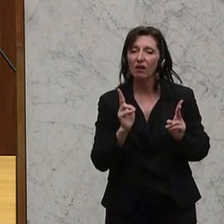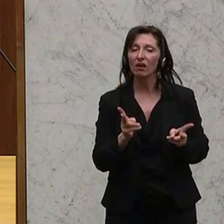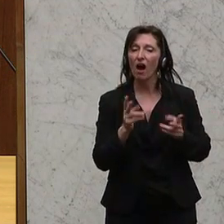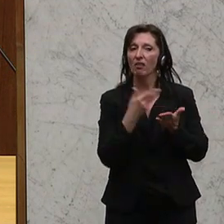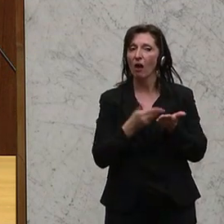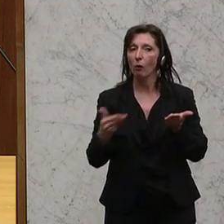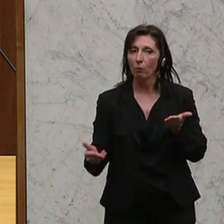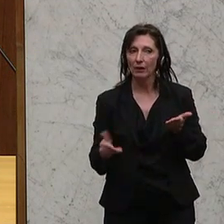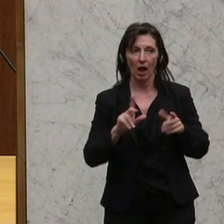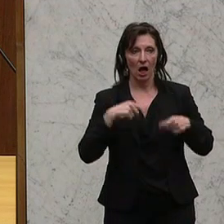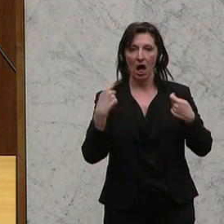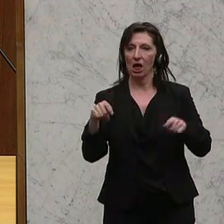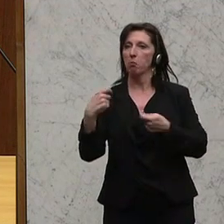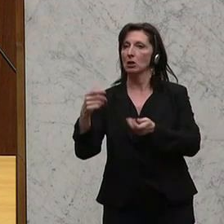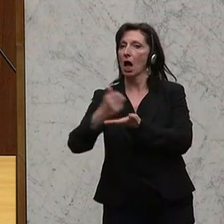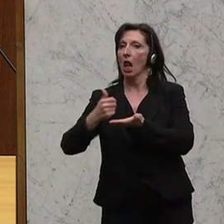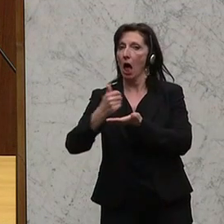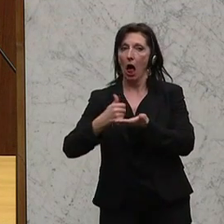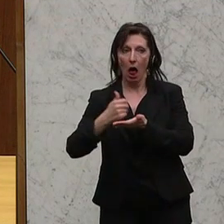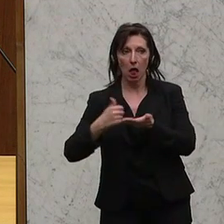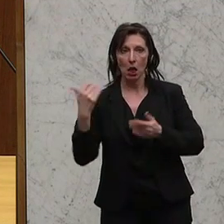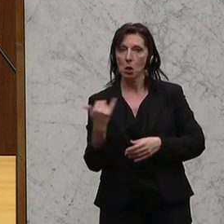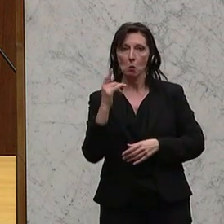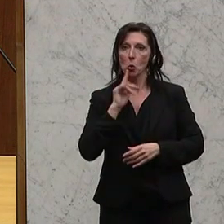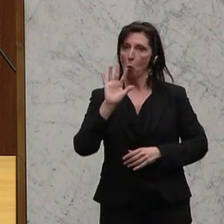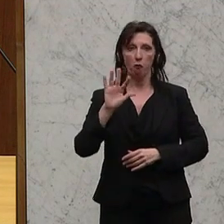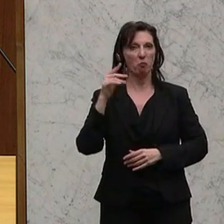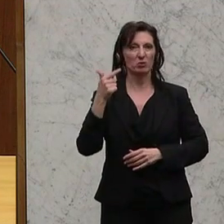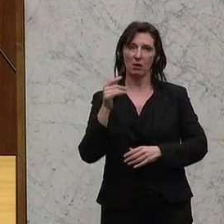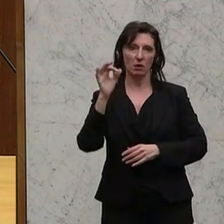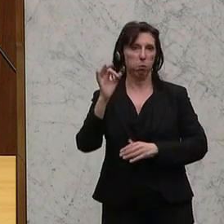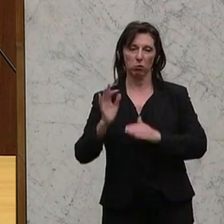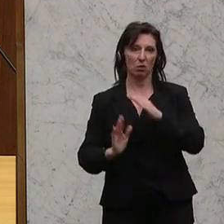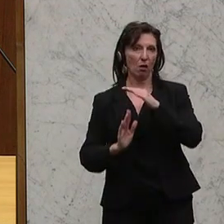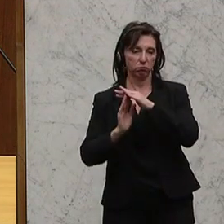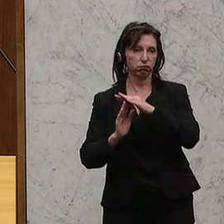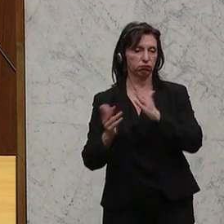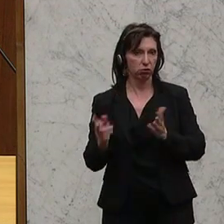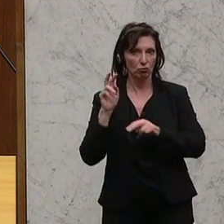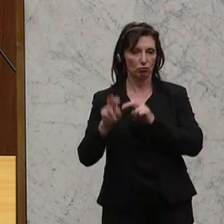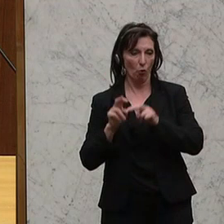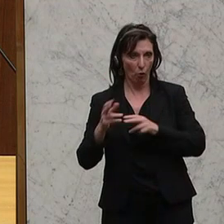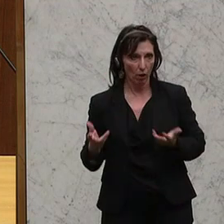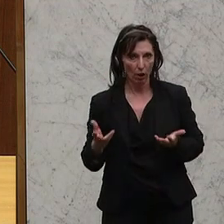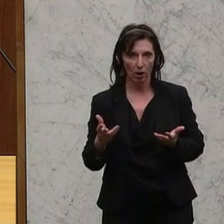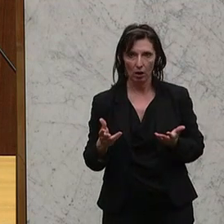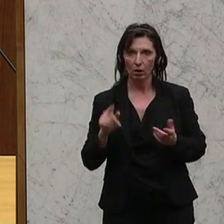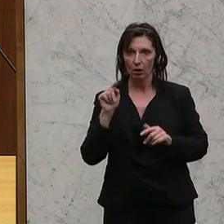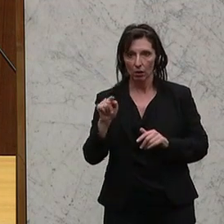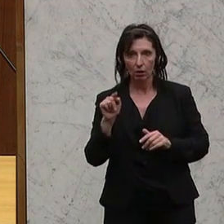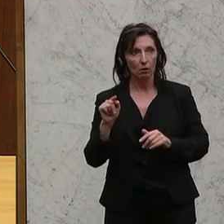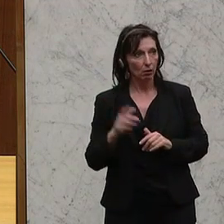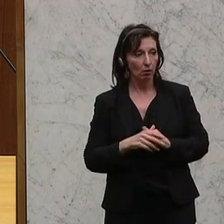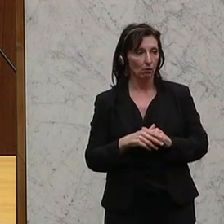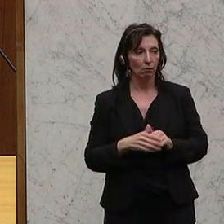Kapitaleinkünfte, auch wenn man ganz, ganz viel hat, immer nur 25 Prozent belastet sind, während wenn man, und da verteidige ich jetzt die Besserverdiener einmal an dieser